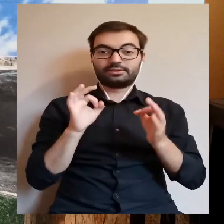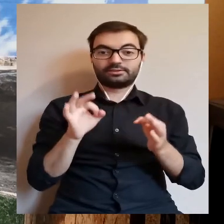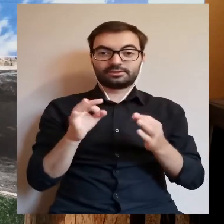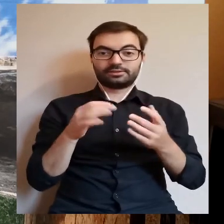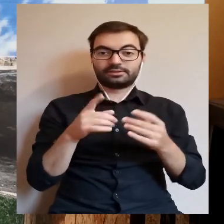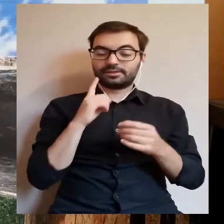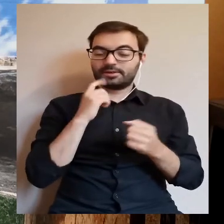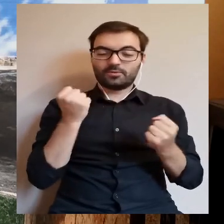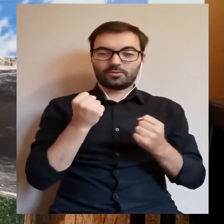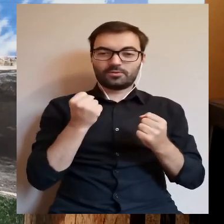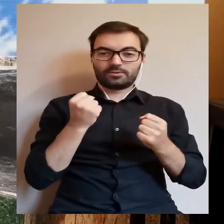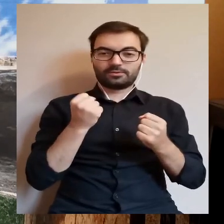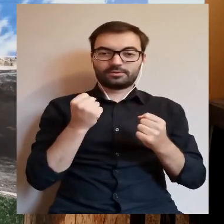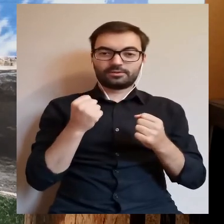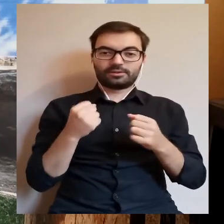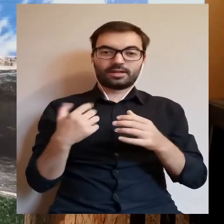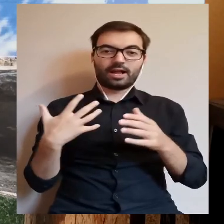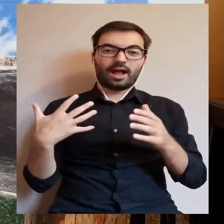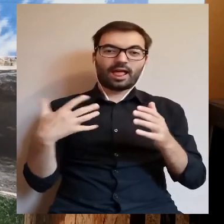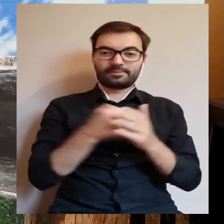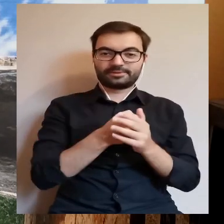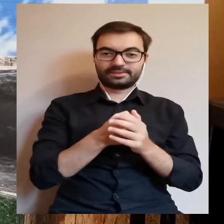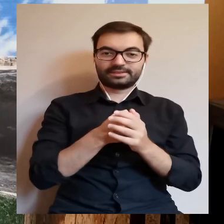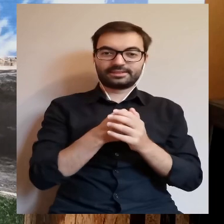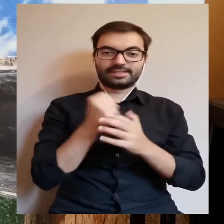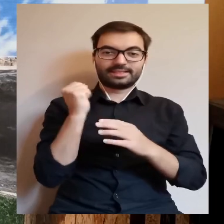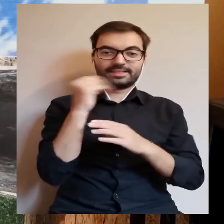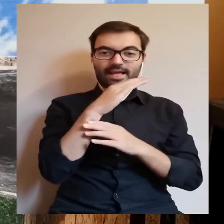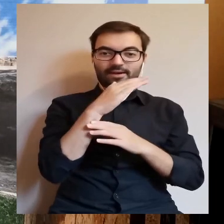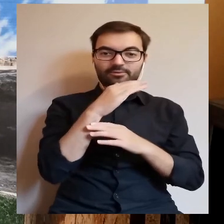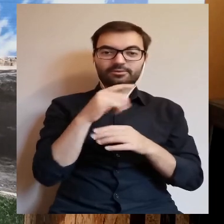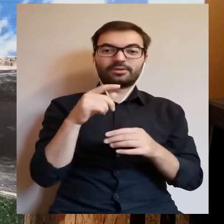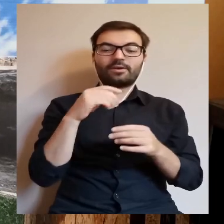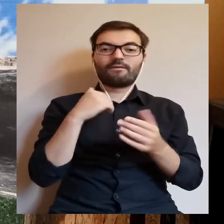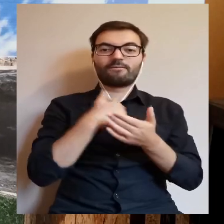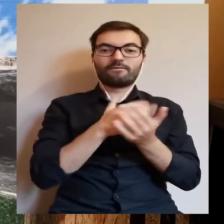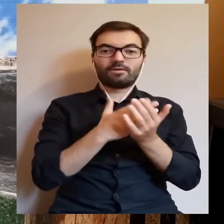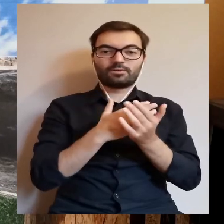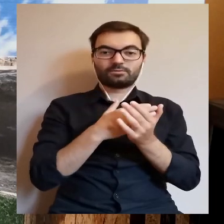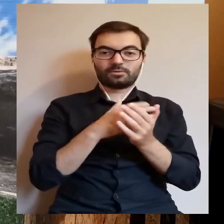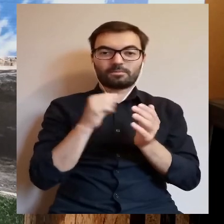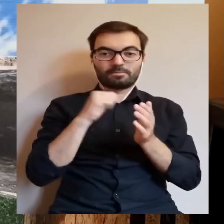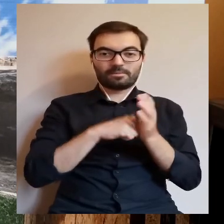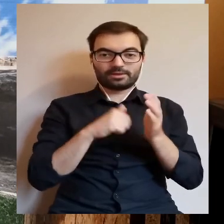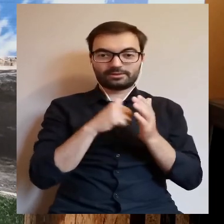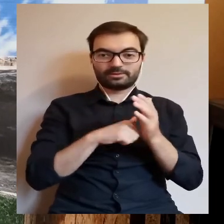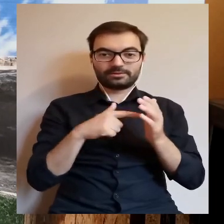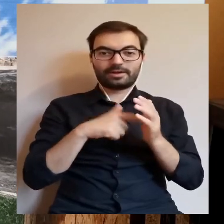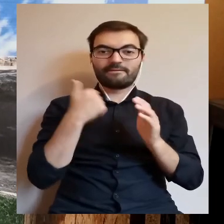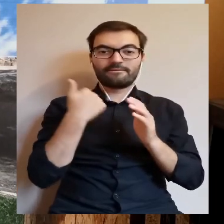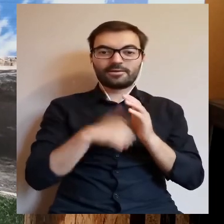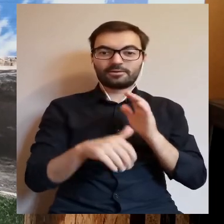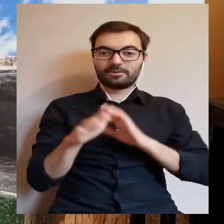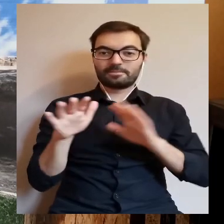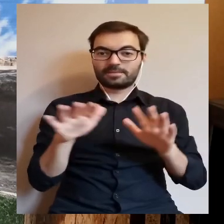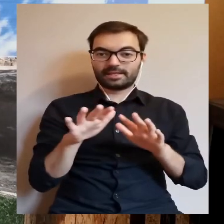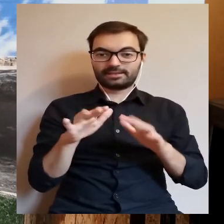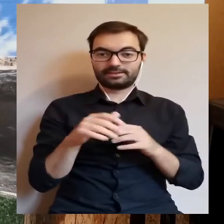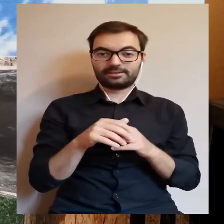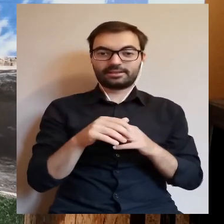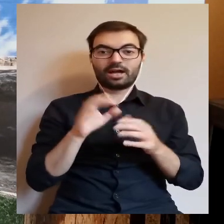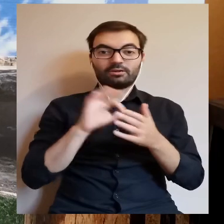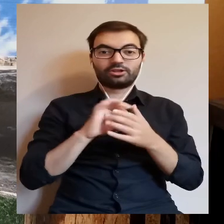jednakże jesteśmy na najdalej, na zachód wysuniętym cypelku województwa mazowieckiego, w takim bardzo szczególnym miejscu, gdzie